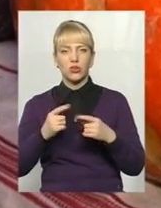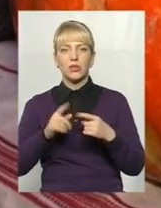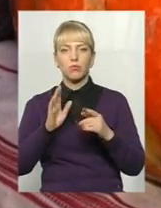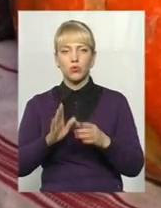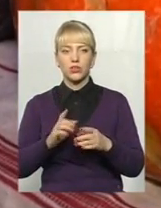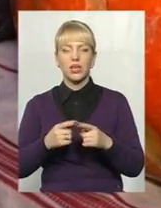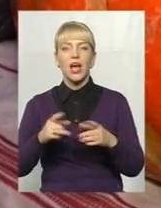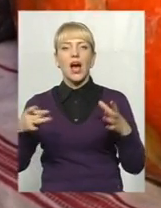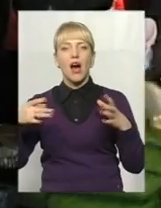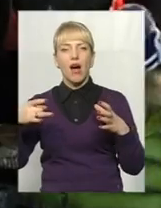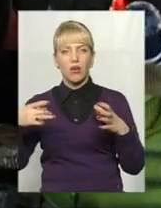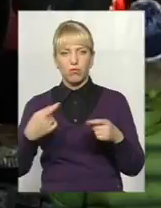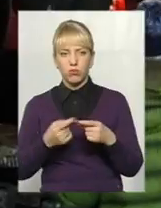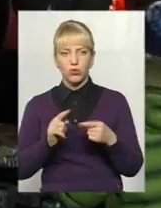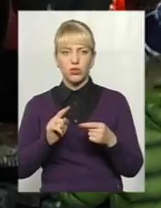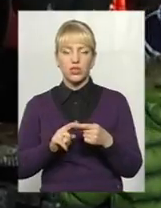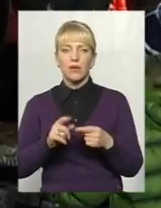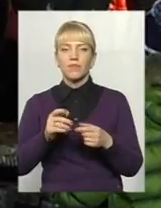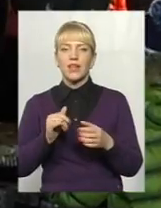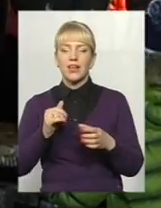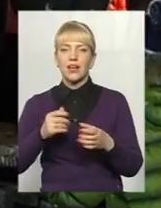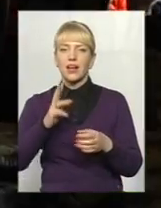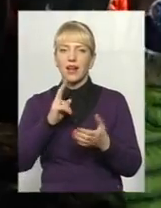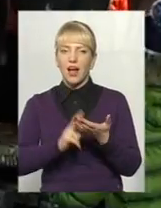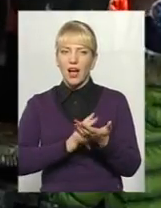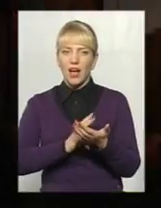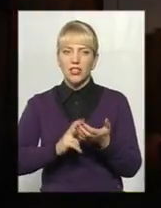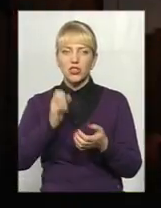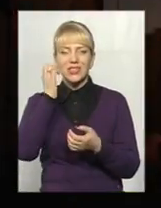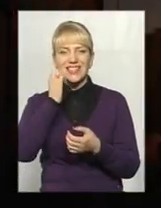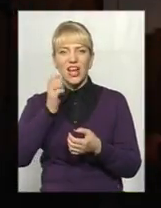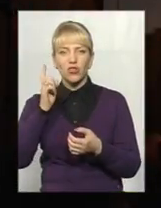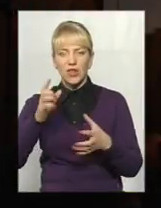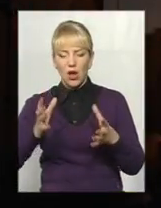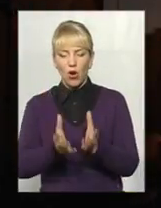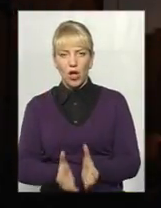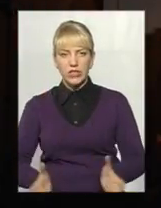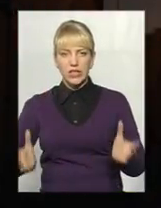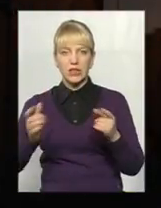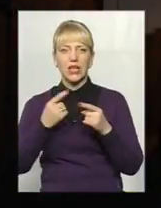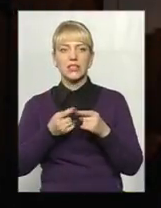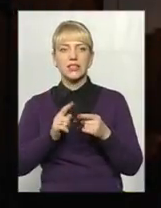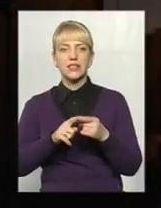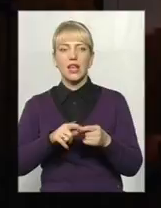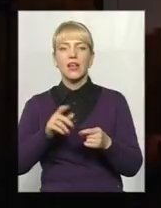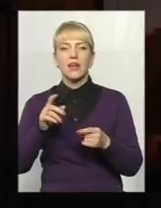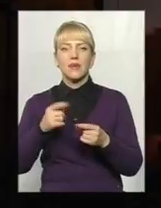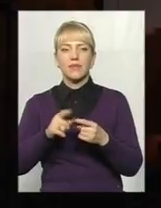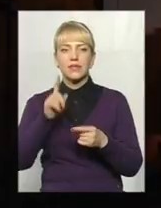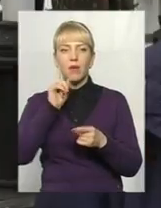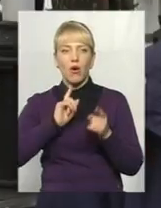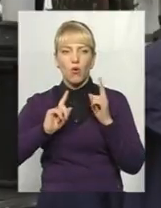величність гарбуз. Ароматна наливка, каша із старовинного столітнього казана – це ще не повний перелік фестивальних